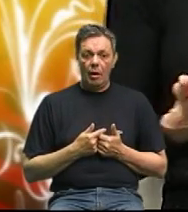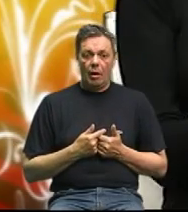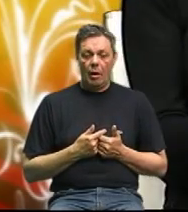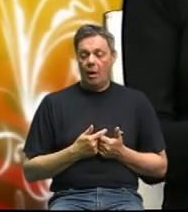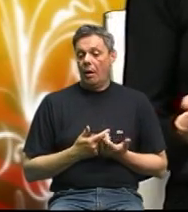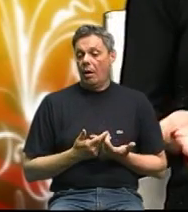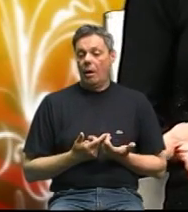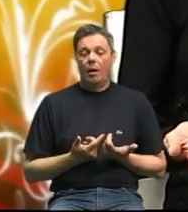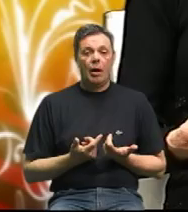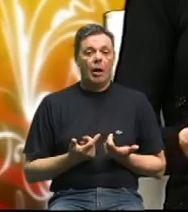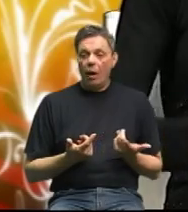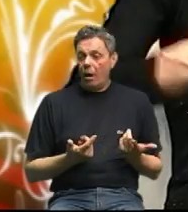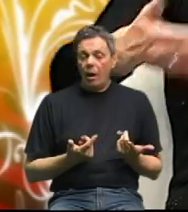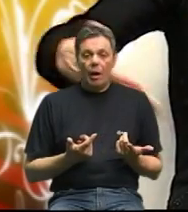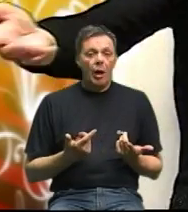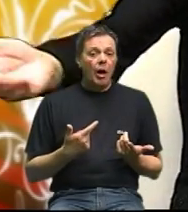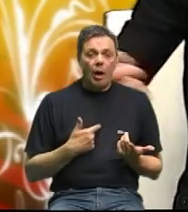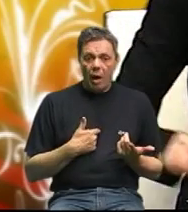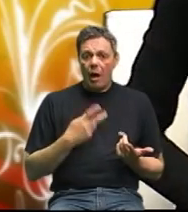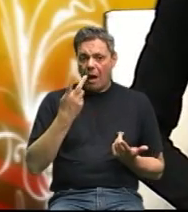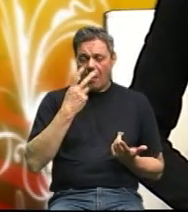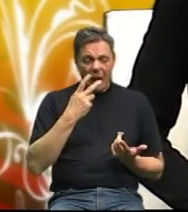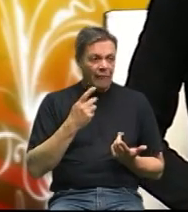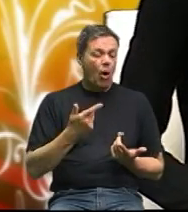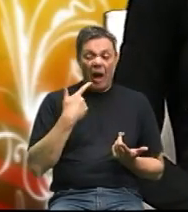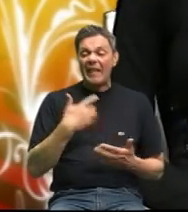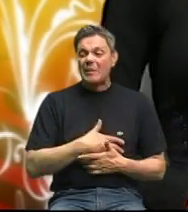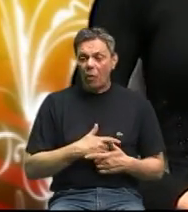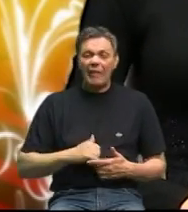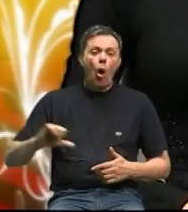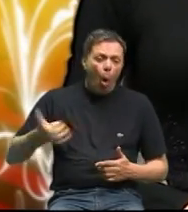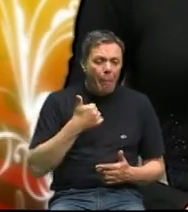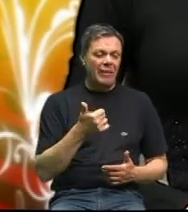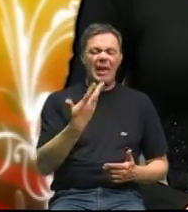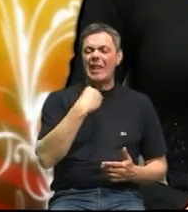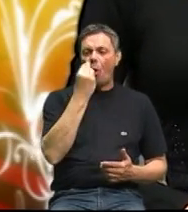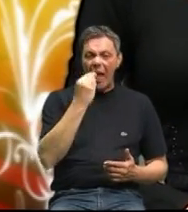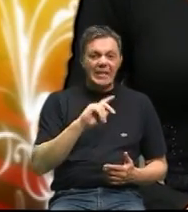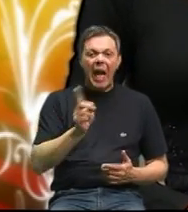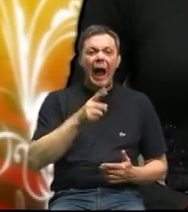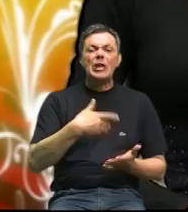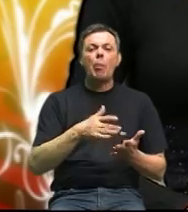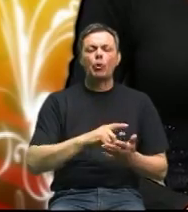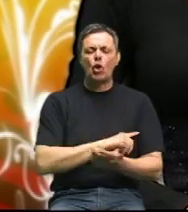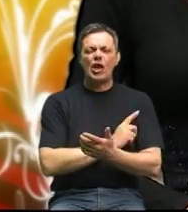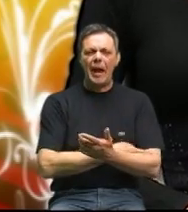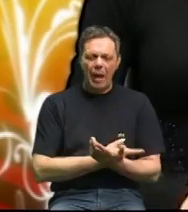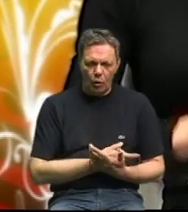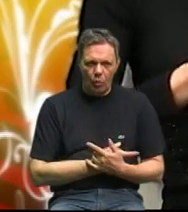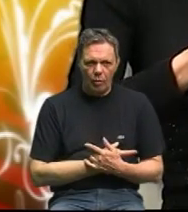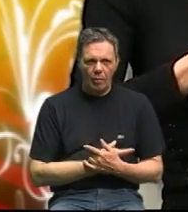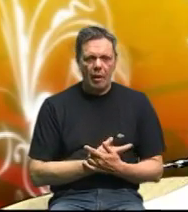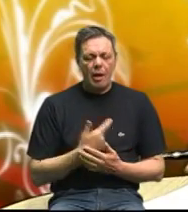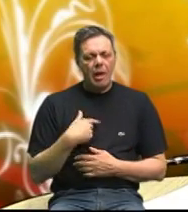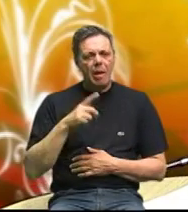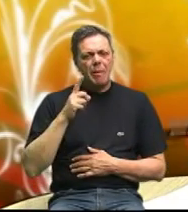nije kad me gladni što uradime ponovo se ideme na jesti jer nam je sve na dohvat ruke svuda i